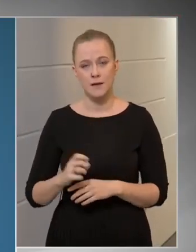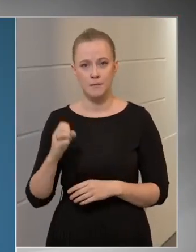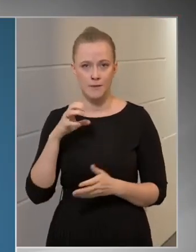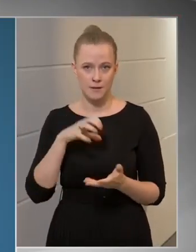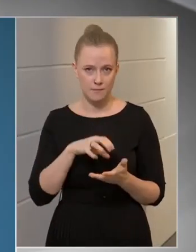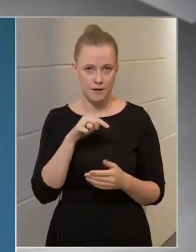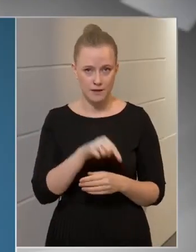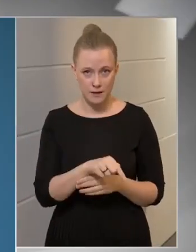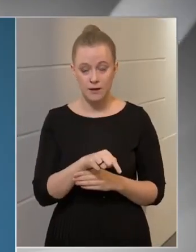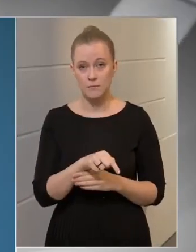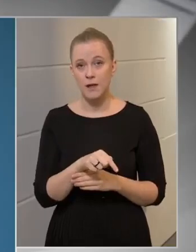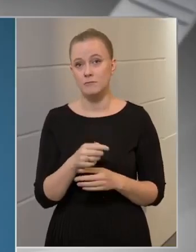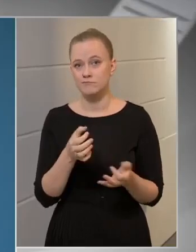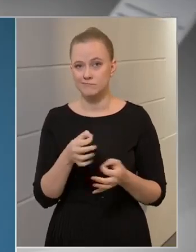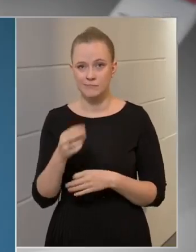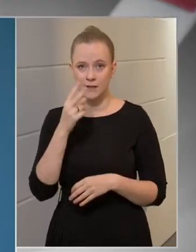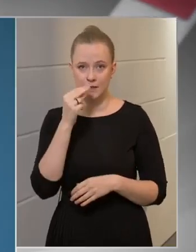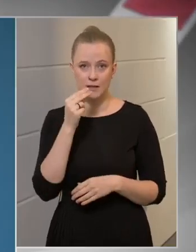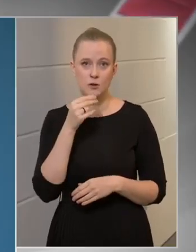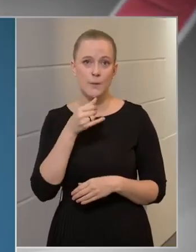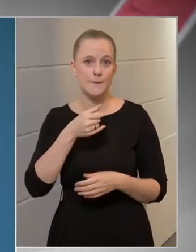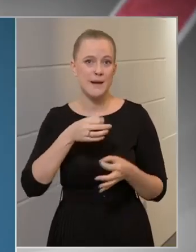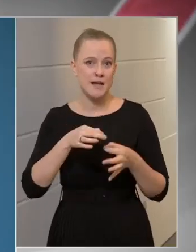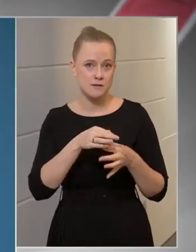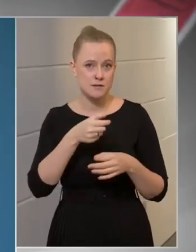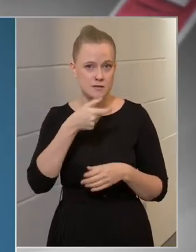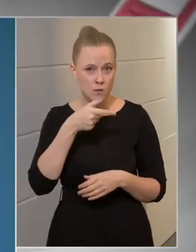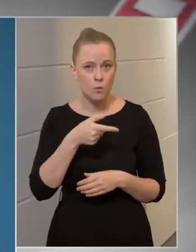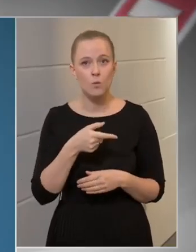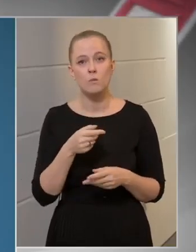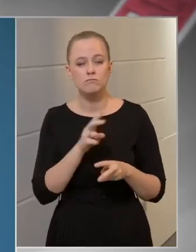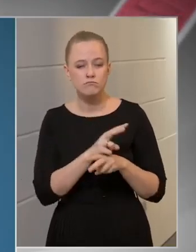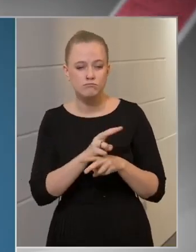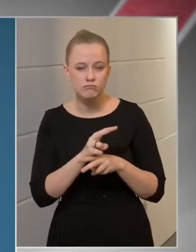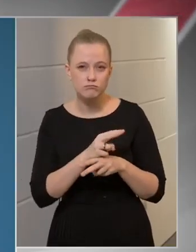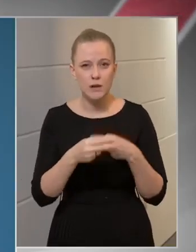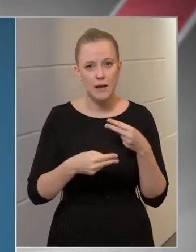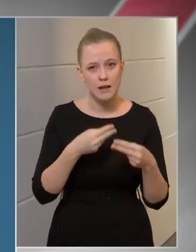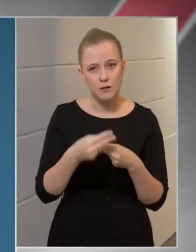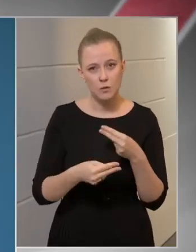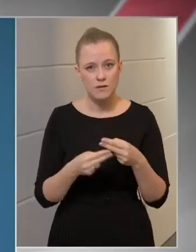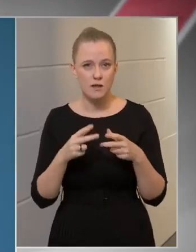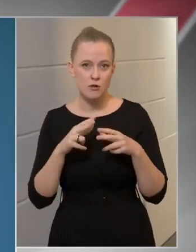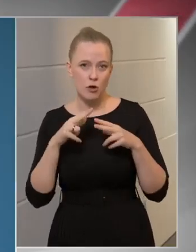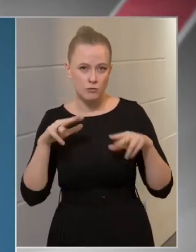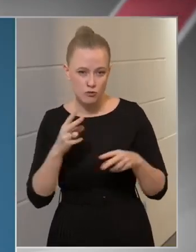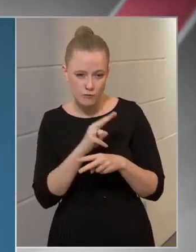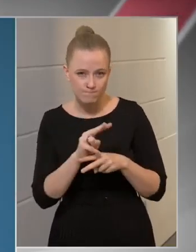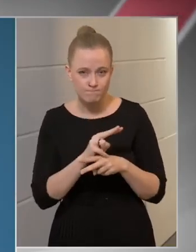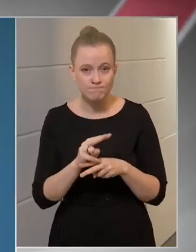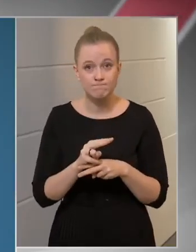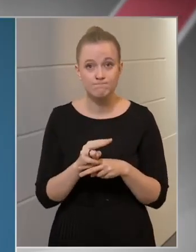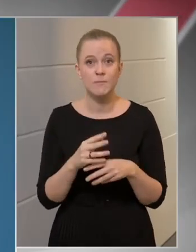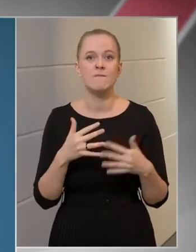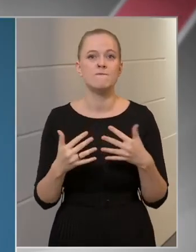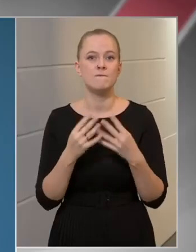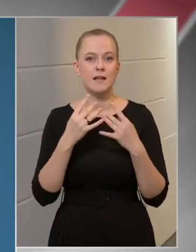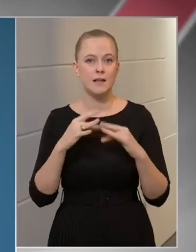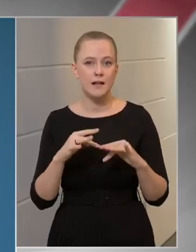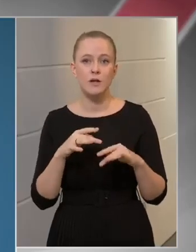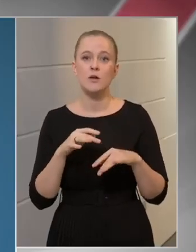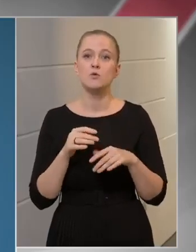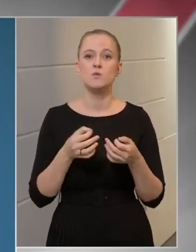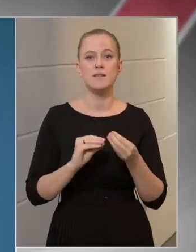intézkedtek rendőreink, ahol az egyik presszó hatósági ellenőzése során azt tapasztalták, hogy a vendéglátó üzletnek az üzemeltetője